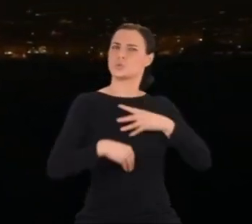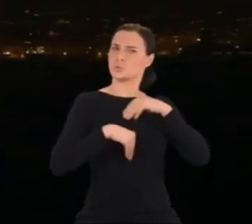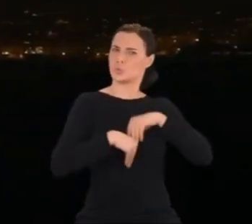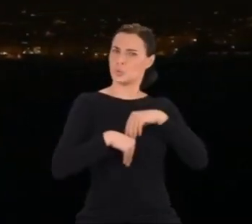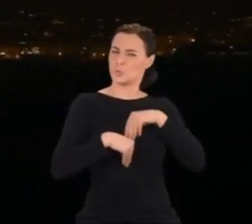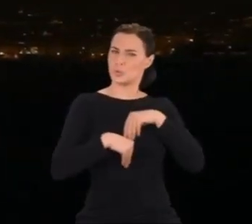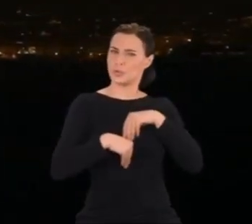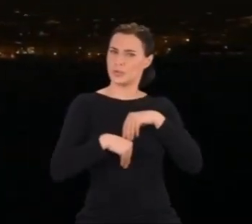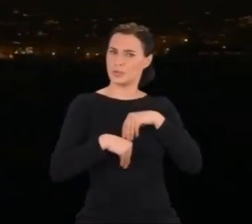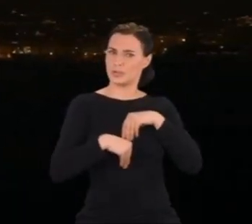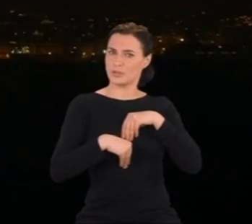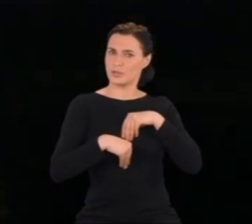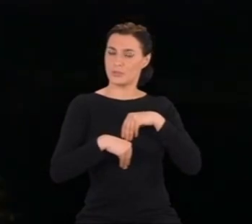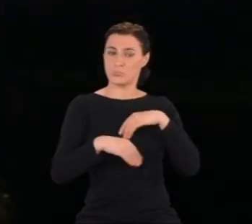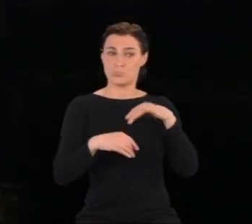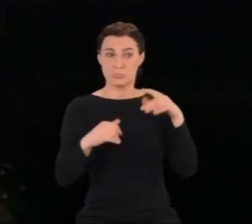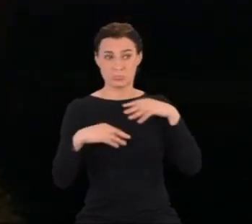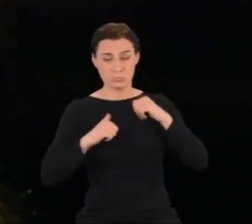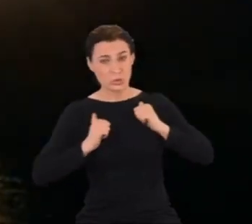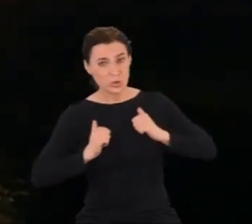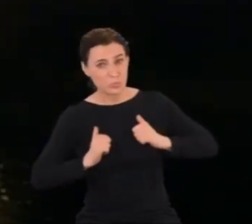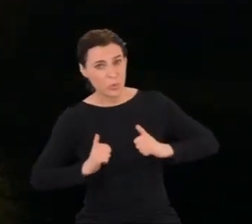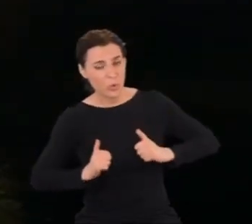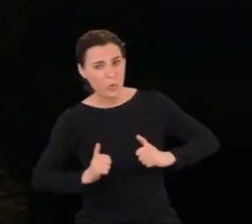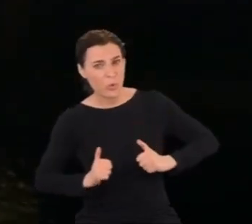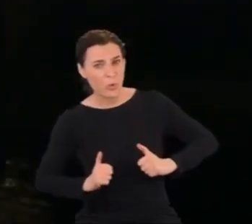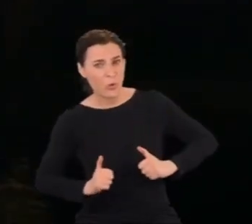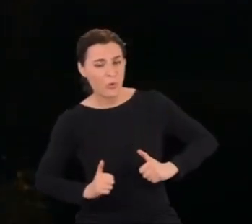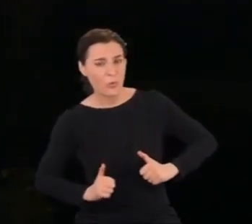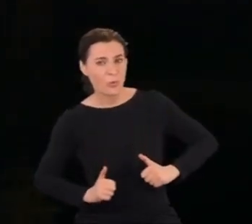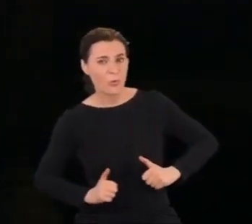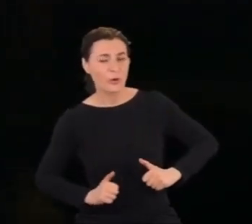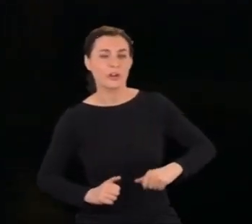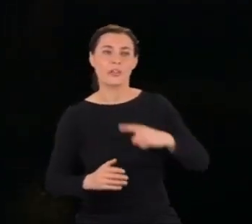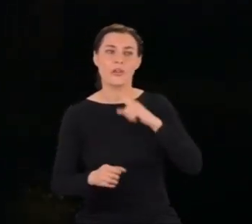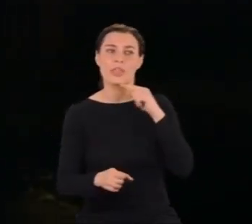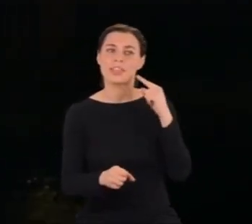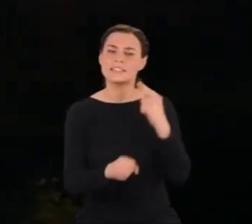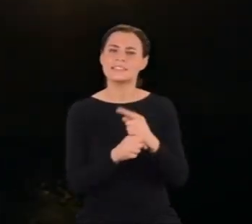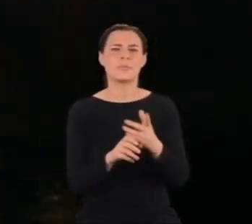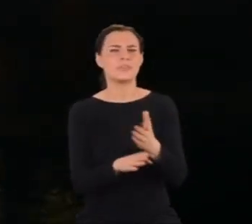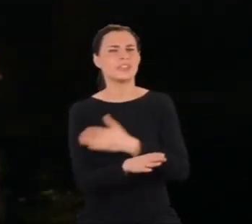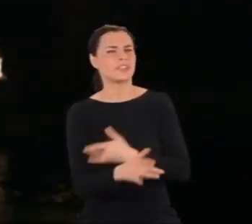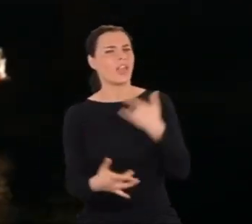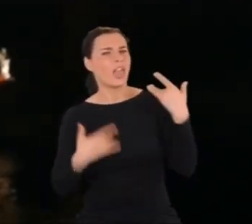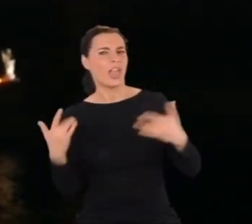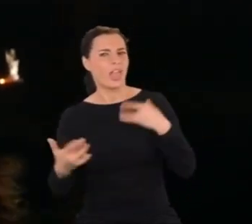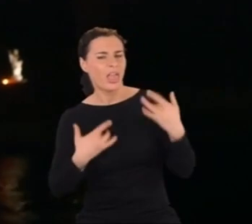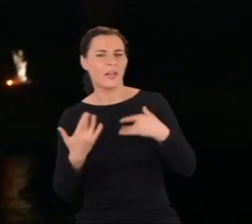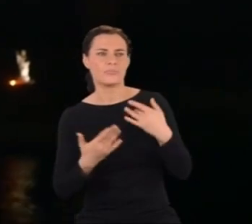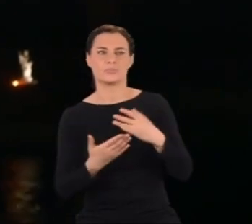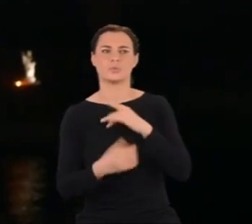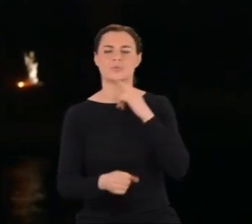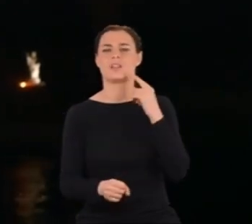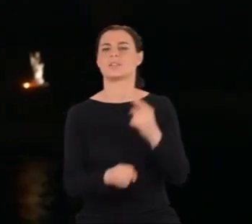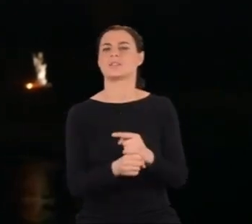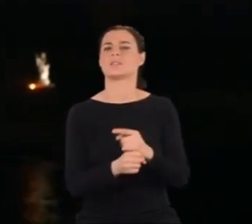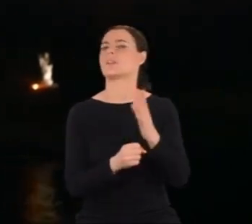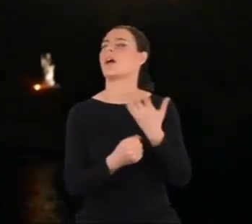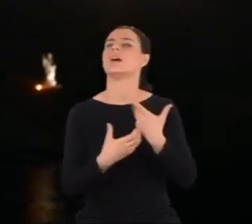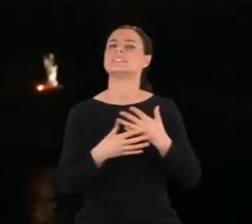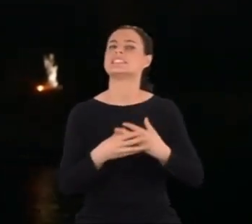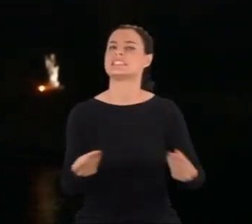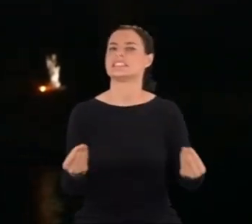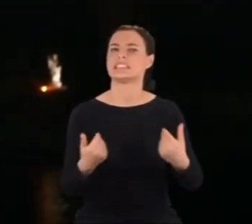Może ogarnął go spokój, towarzyszący tym, którzy po straszliwej męce wiedzą, że decyzja zapadła, a ich